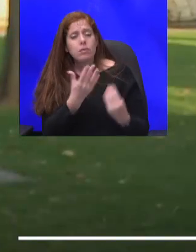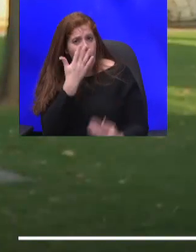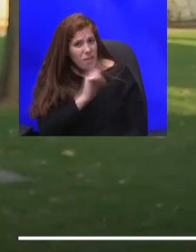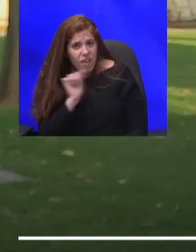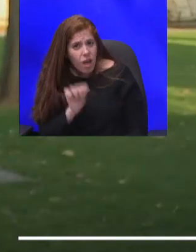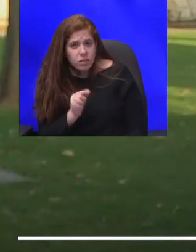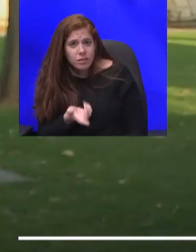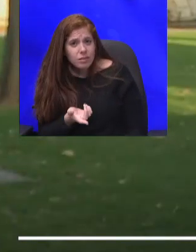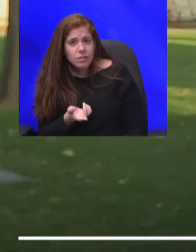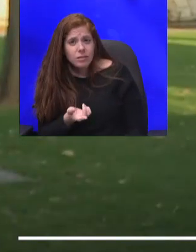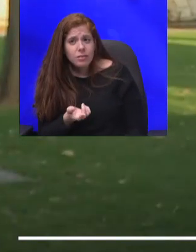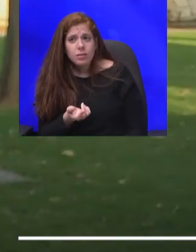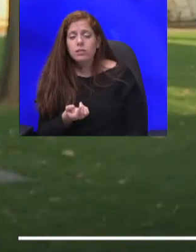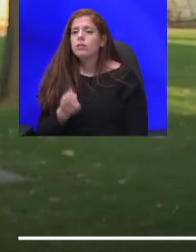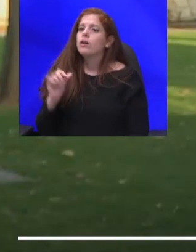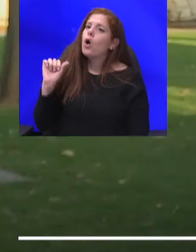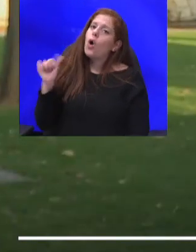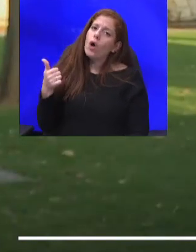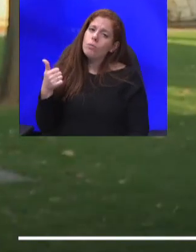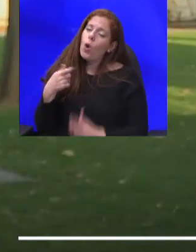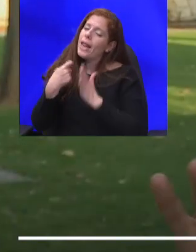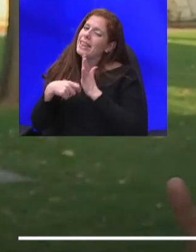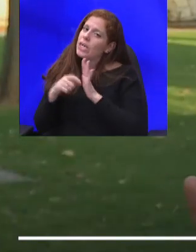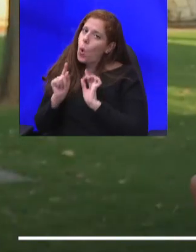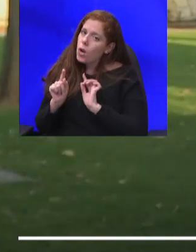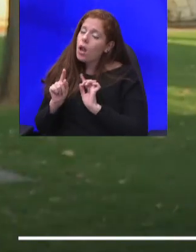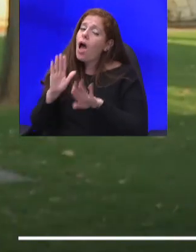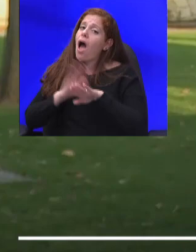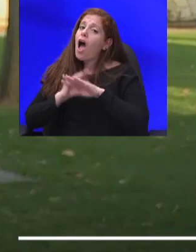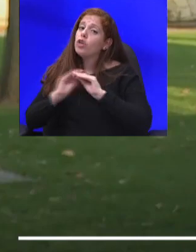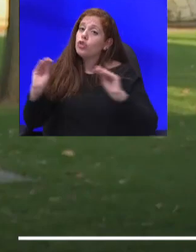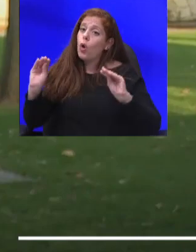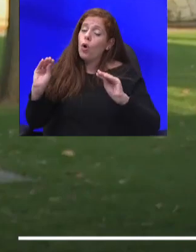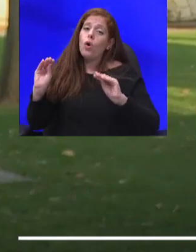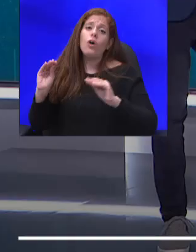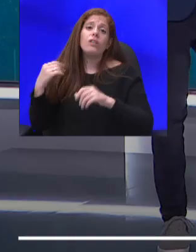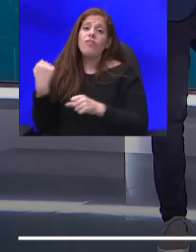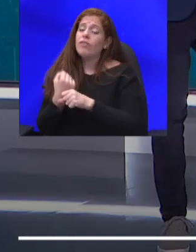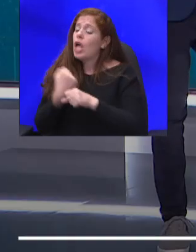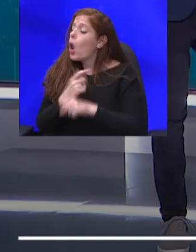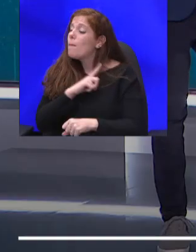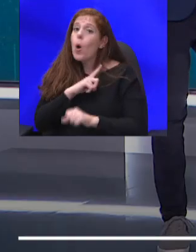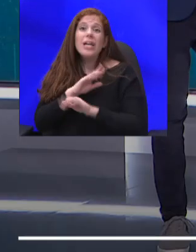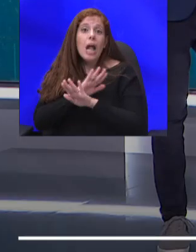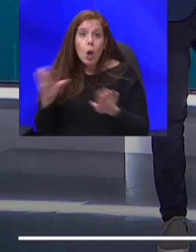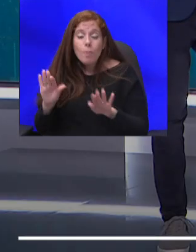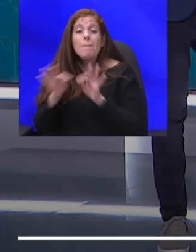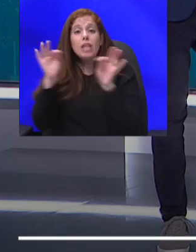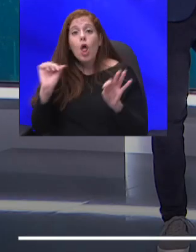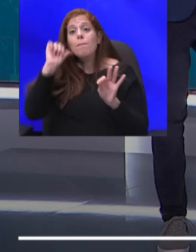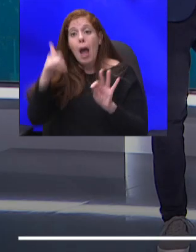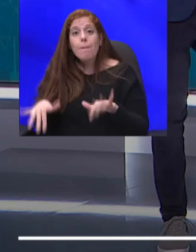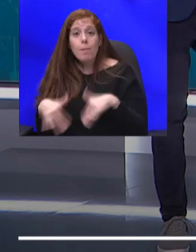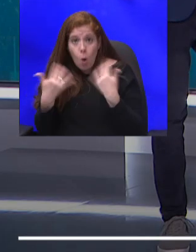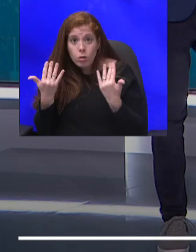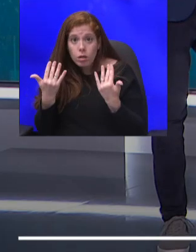קודם כל, רק תיקון קטן, האכשרות בזרוע העבודה לא מחכות יותר לשום דבר, מתחילות מחר בבוקר. המינלת תקום מתי שהיא